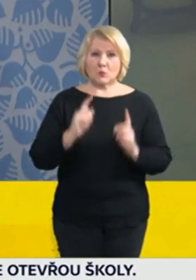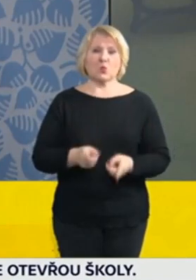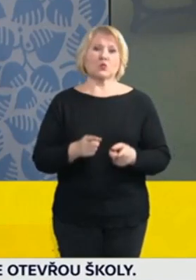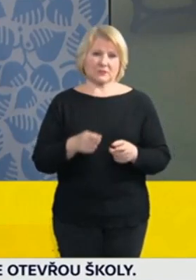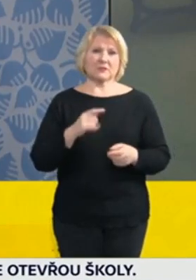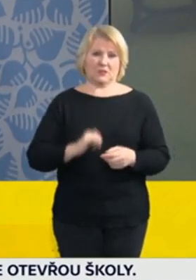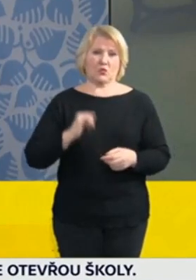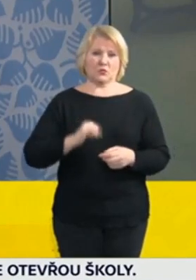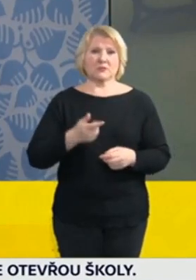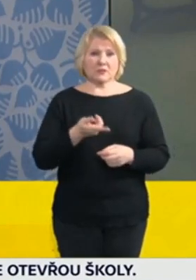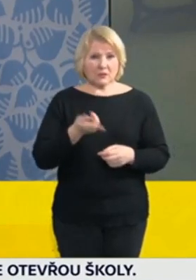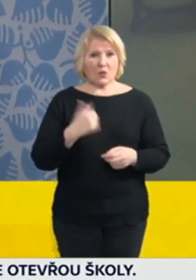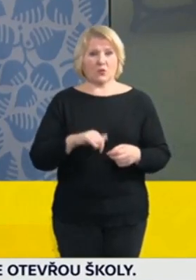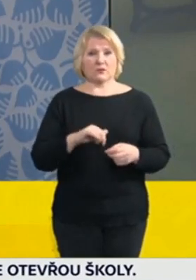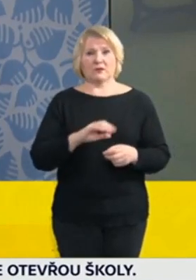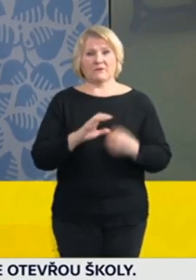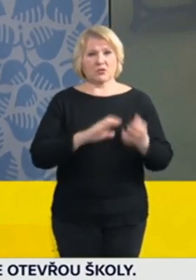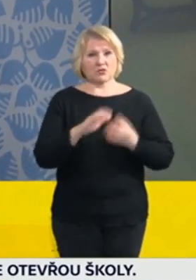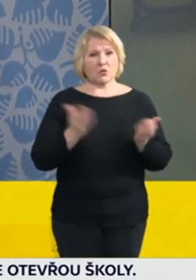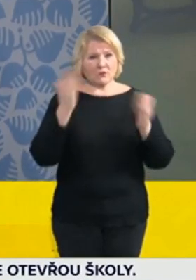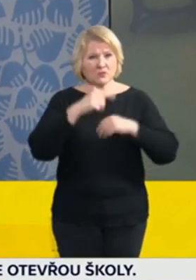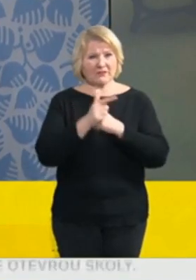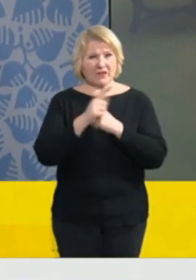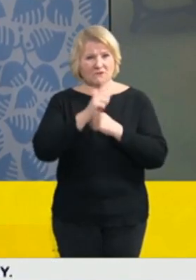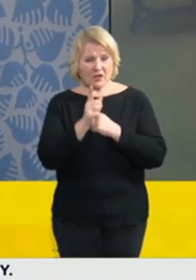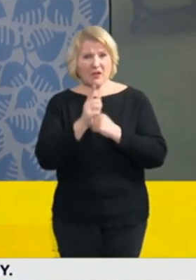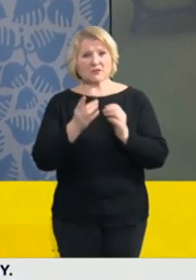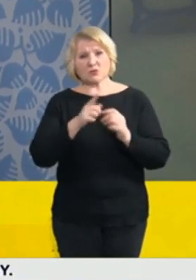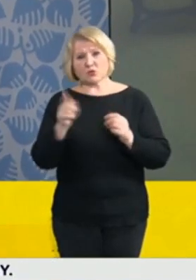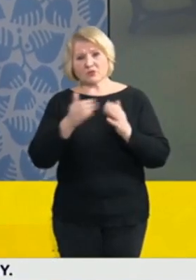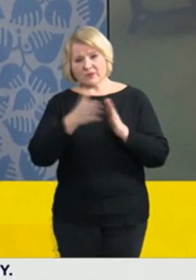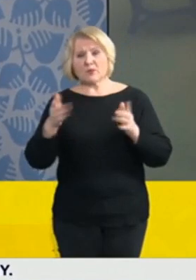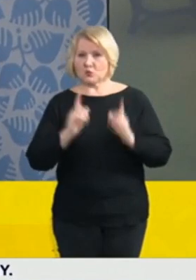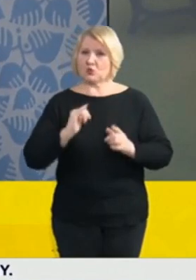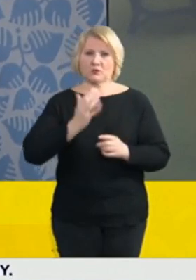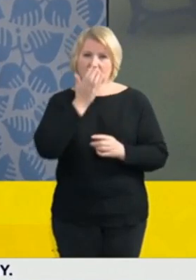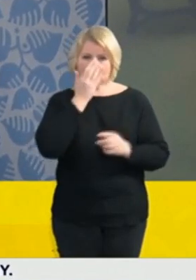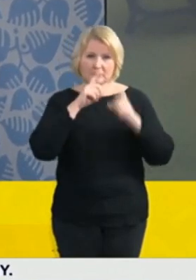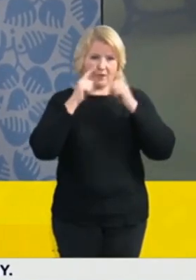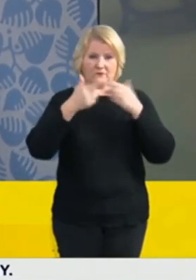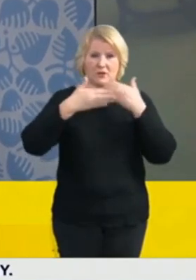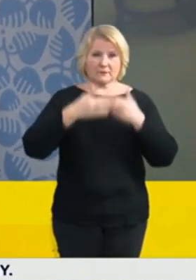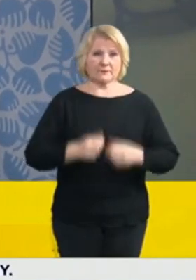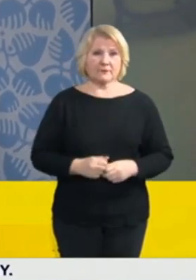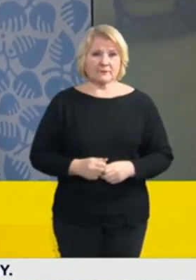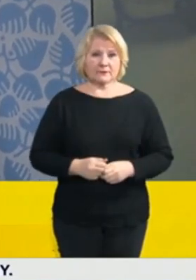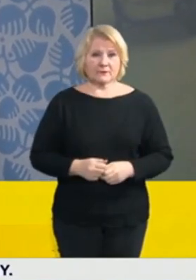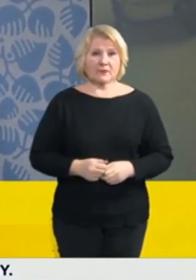platí od středeční půlnoci. Ty kontrole ještě si můžu poprosit, jak to jak to budete vymáhat?